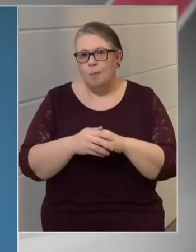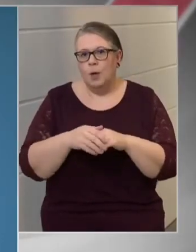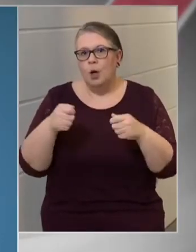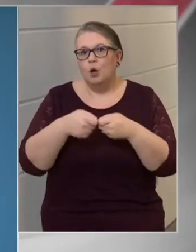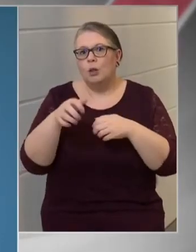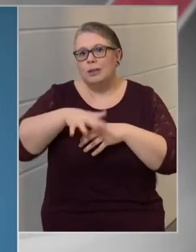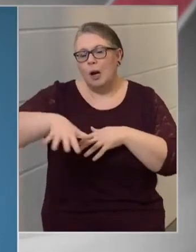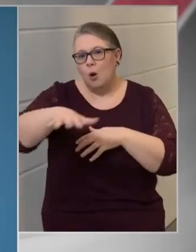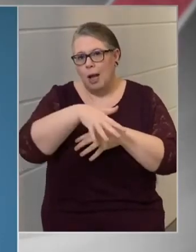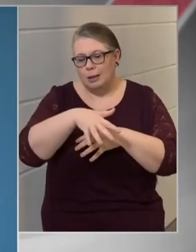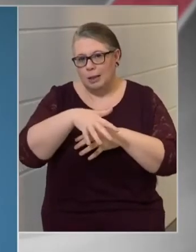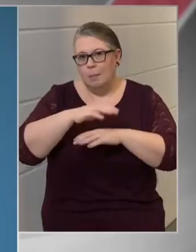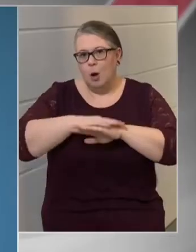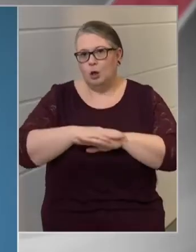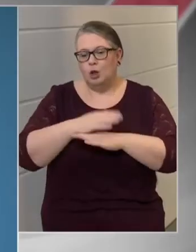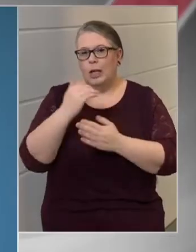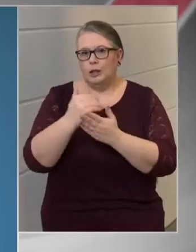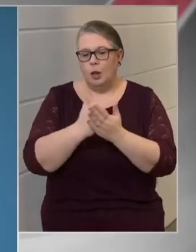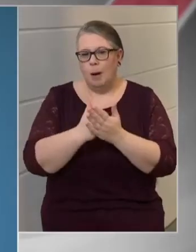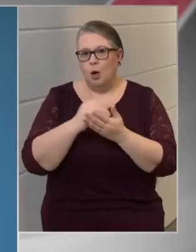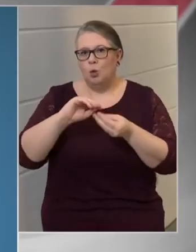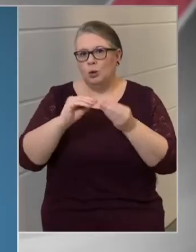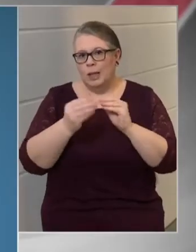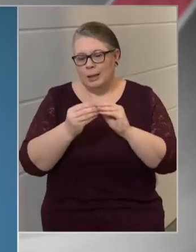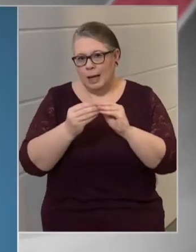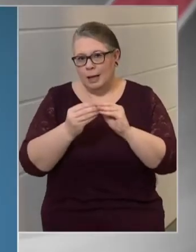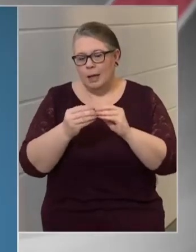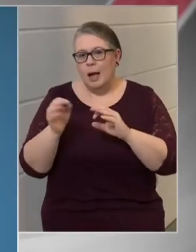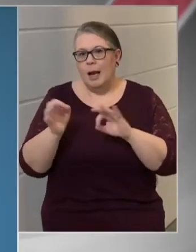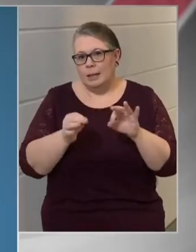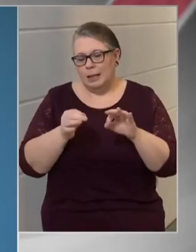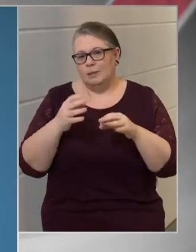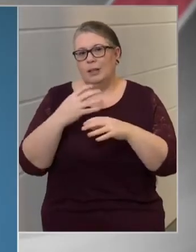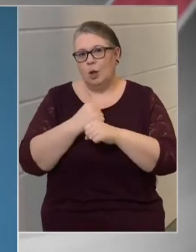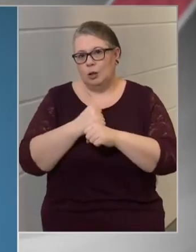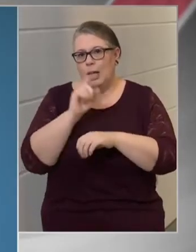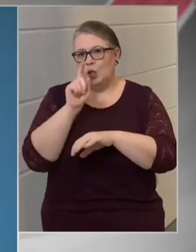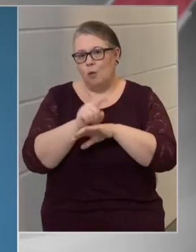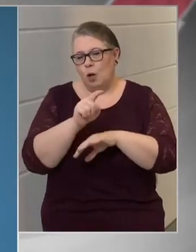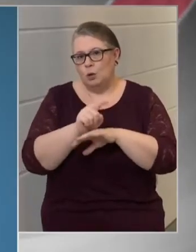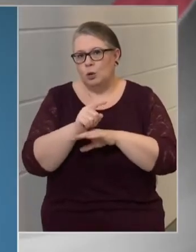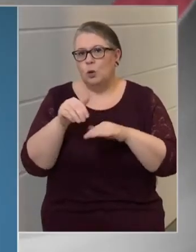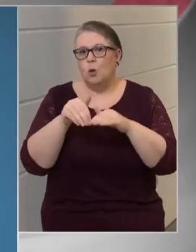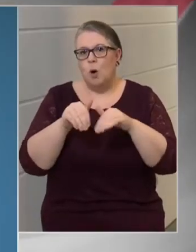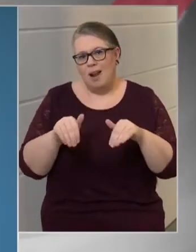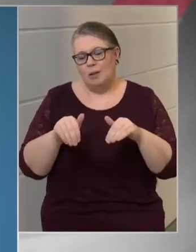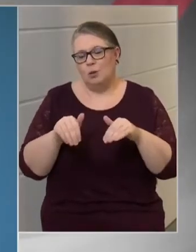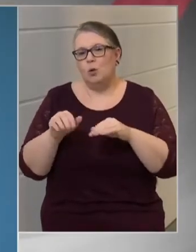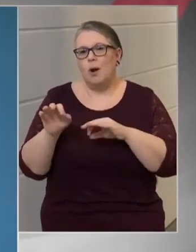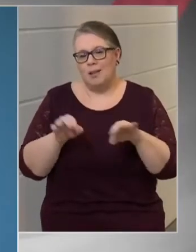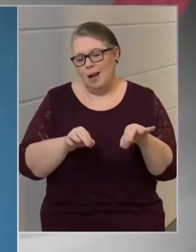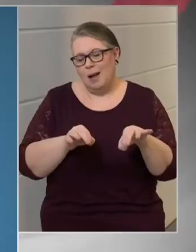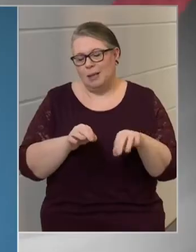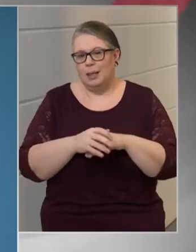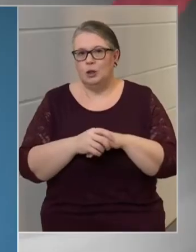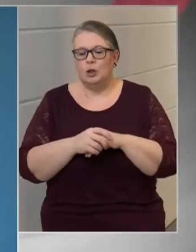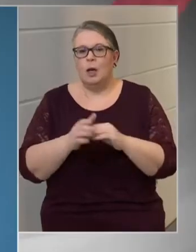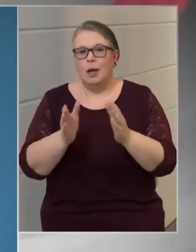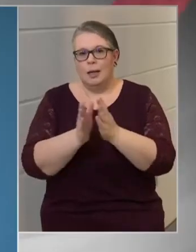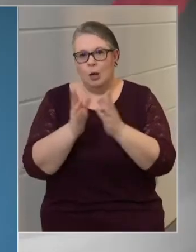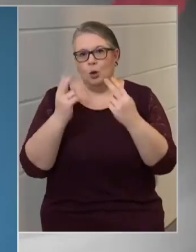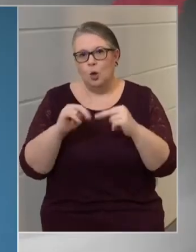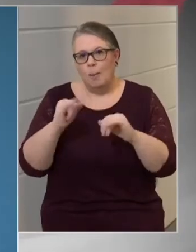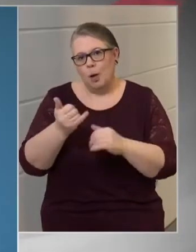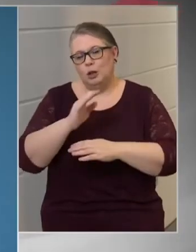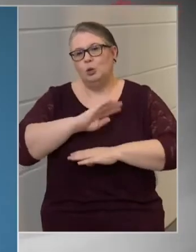közterületi magatartási szabályok, az üzletekre és a rendezvénytartásra vonatkozó korlátozó rendelkezések. Kérjük